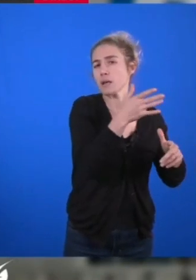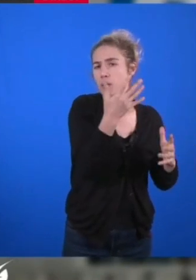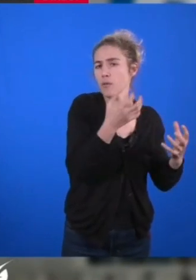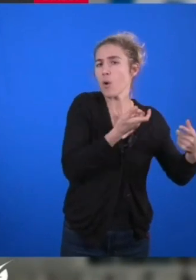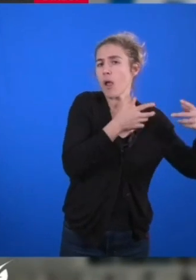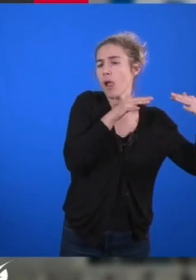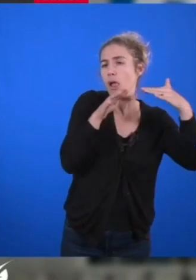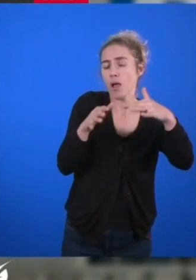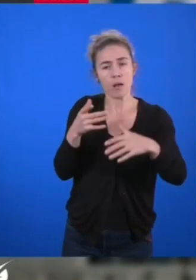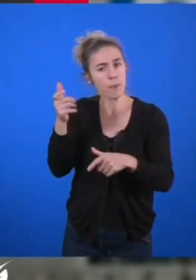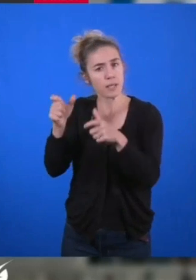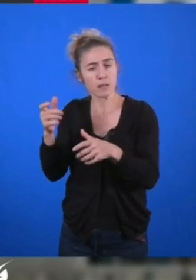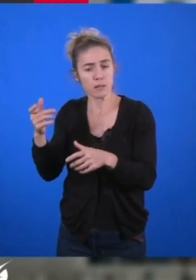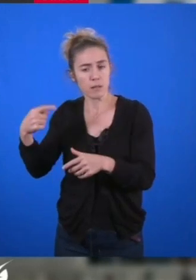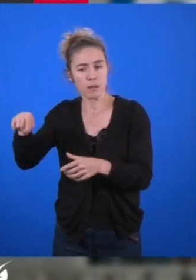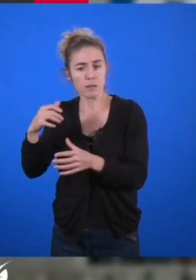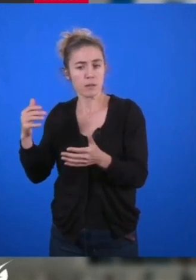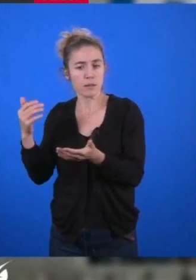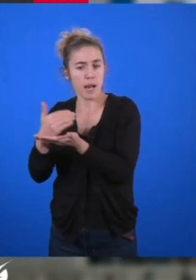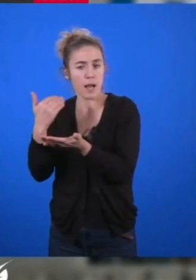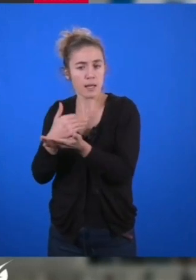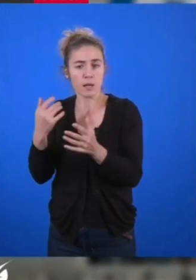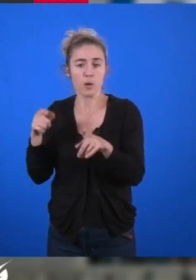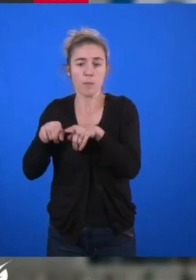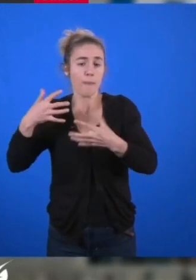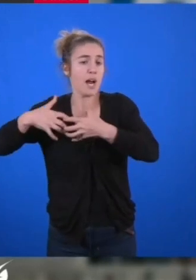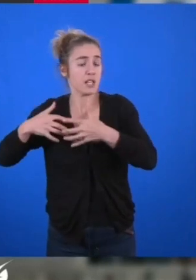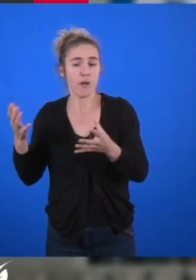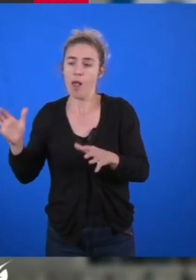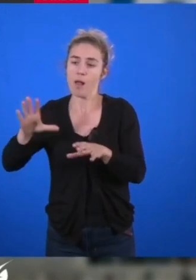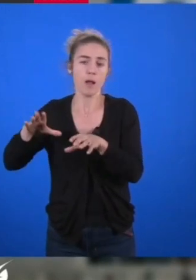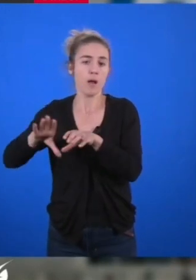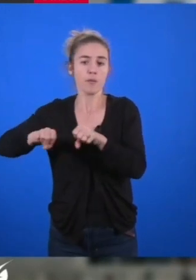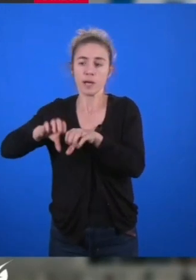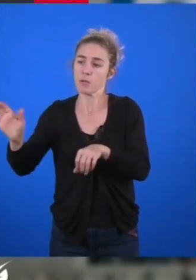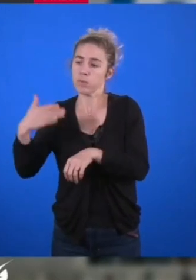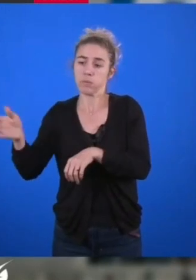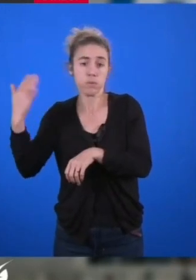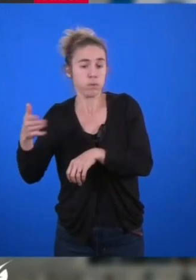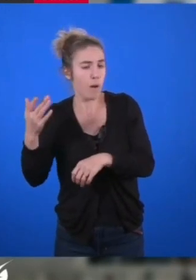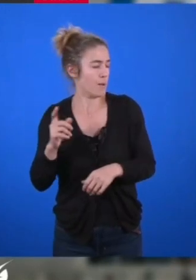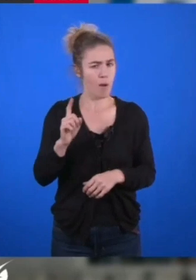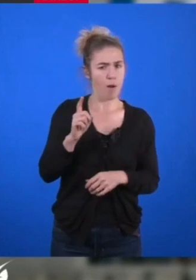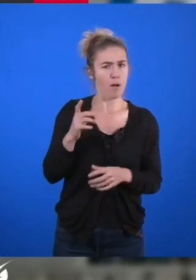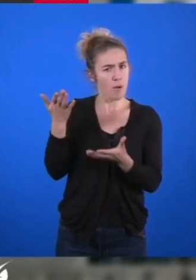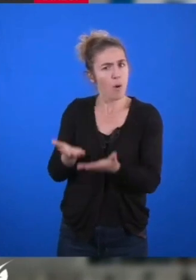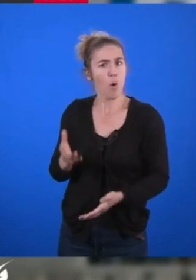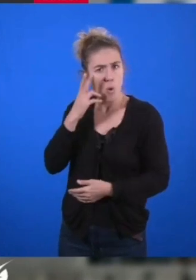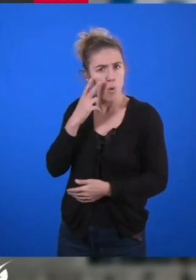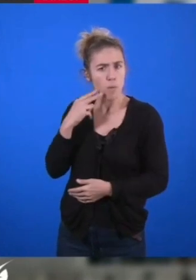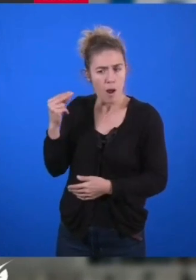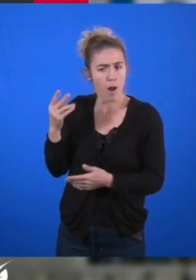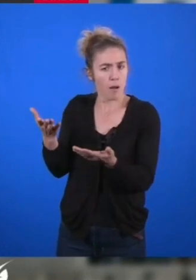des machines aptes à produire à volonté de la richesse, mais des êtres de chair et de sang dont l'horizon dépasse fort heureusement